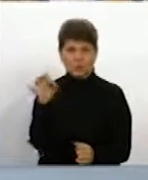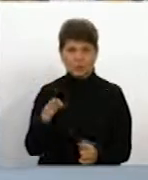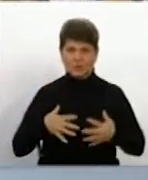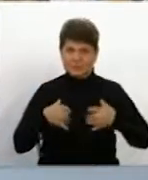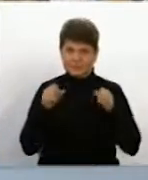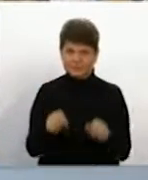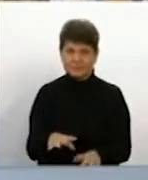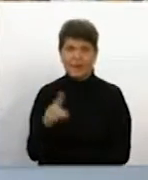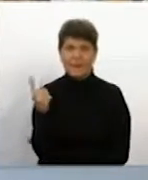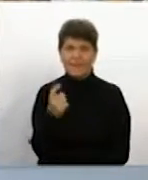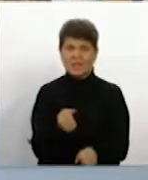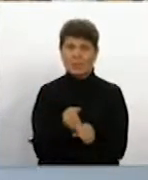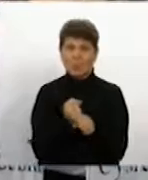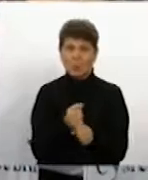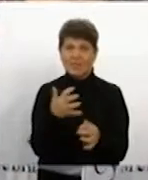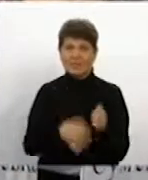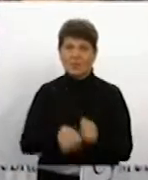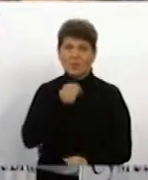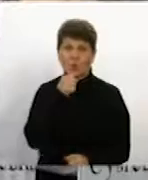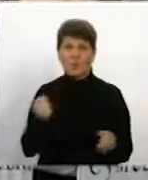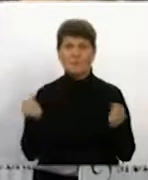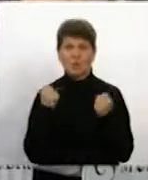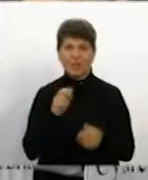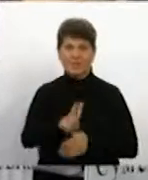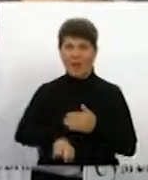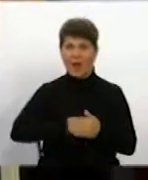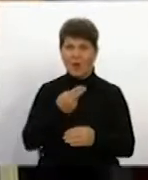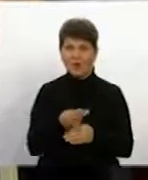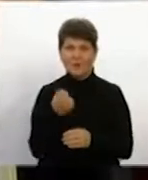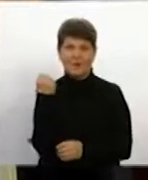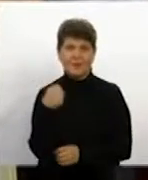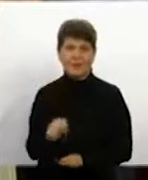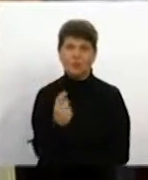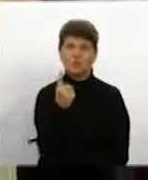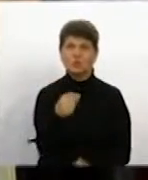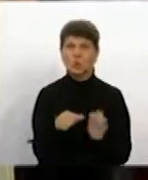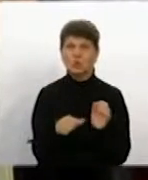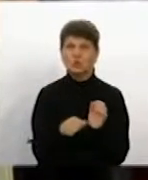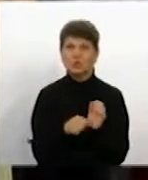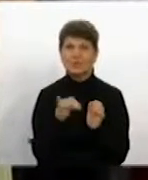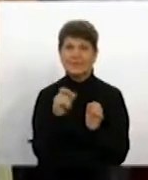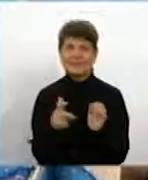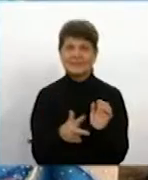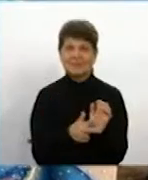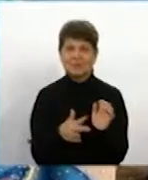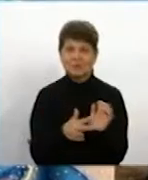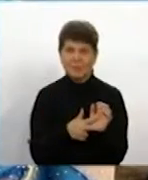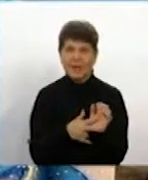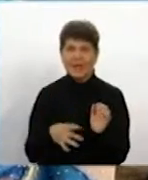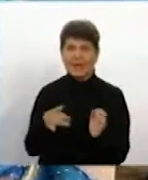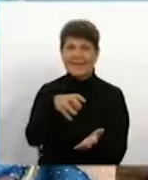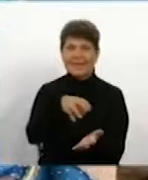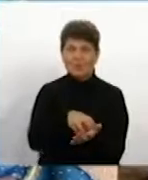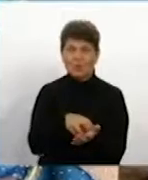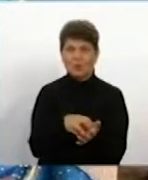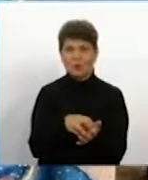Першість у Кубку України серед дорослих зі спортивної акробатики виборюють 106 спортсменів з восьми регіонів та міста Києва. Аня